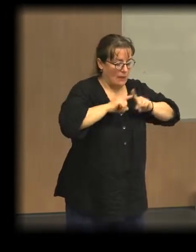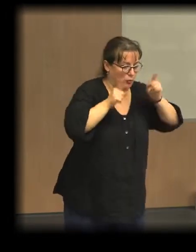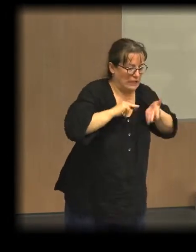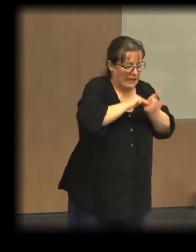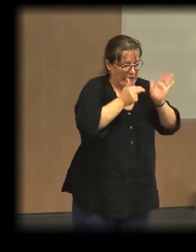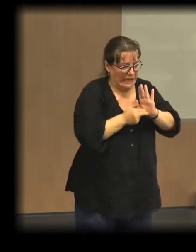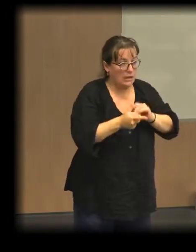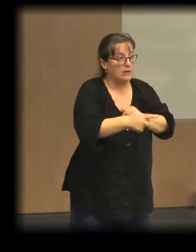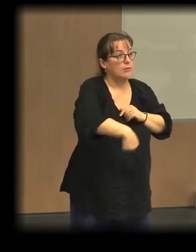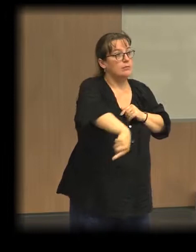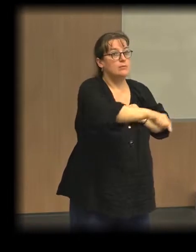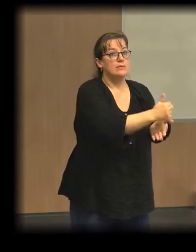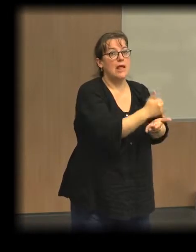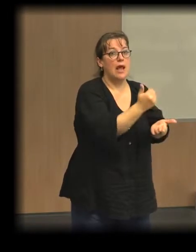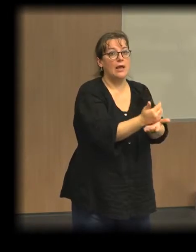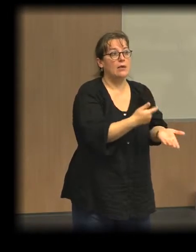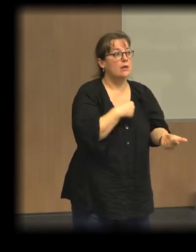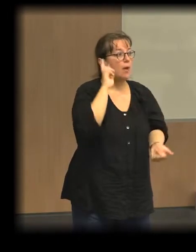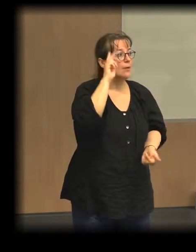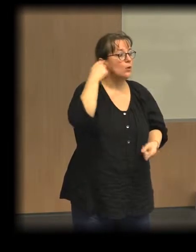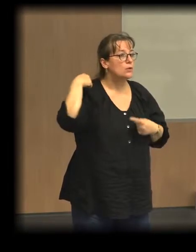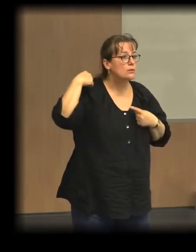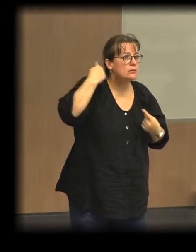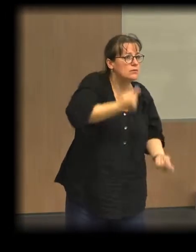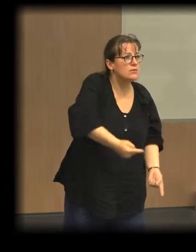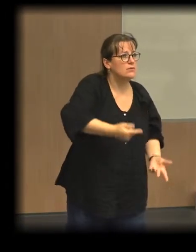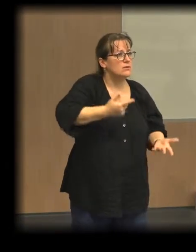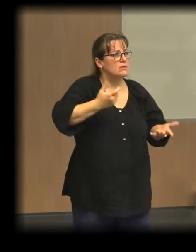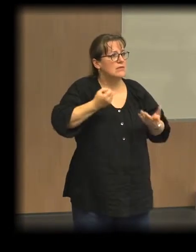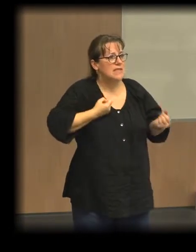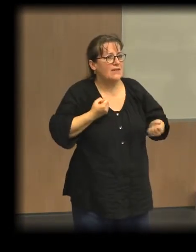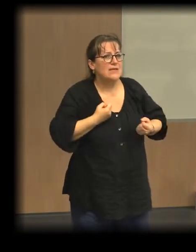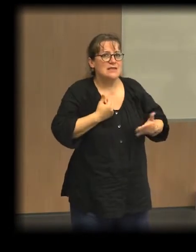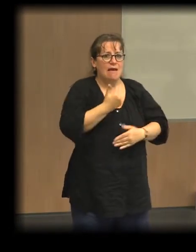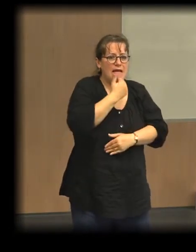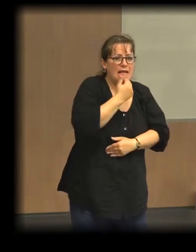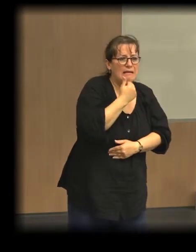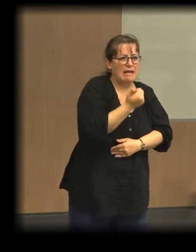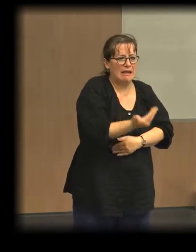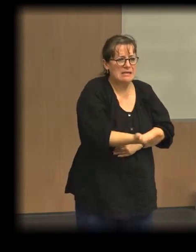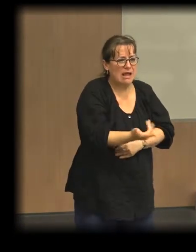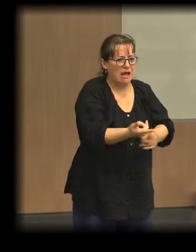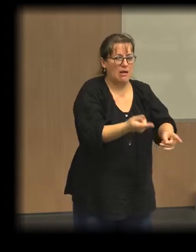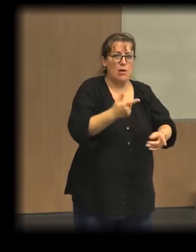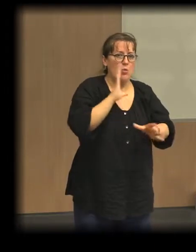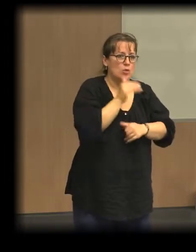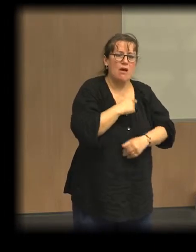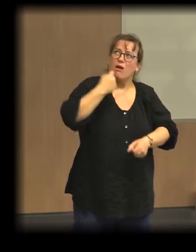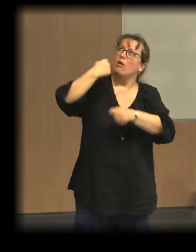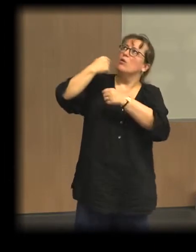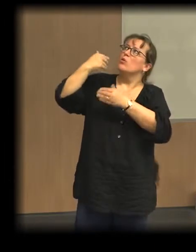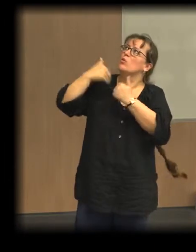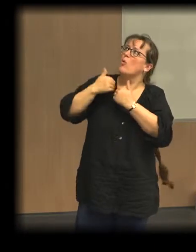sont très emprunts d'un modèle professionnel et qui considèrent que ces dirigeants les ont trahis parce qu'ils n'arrivent pas